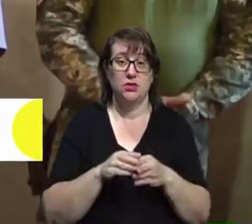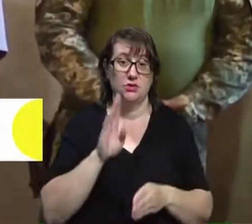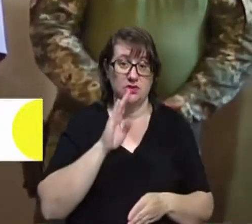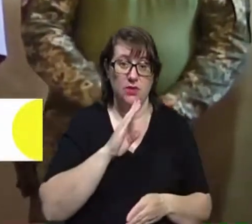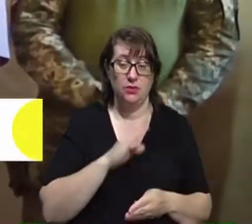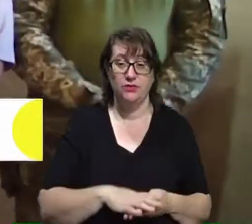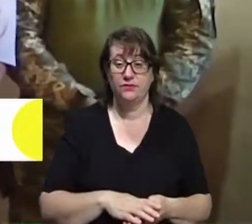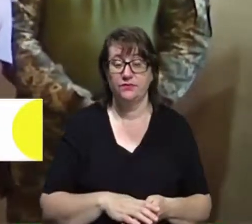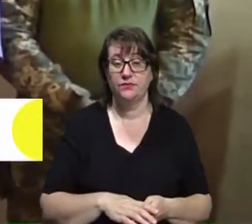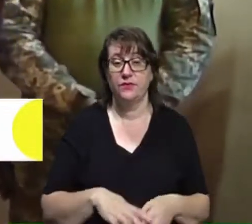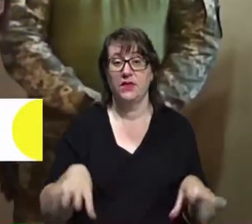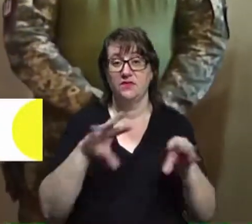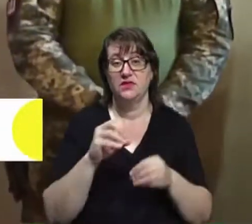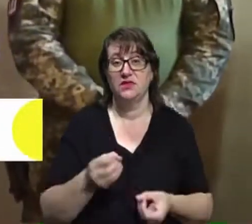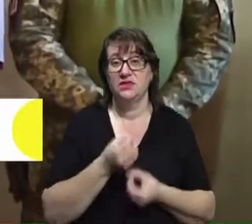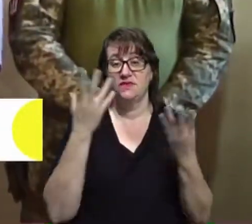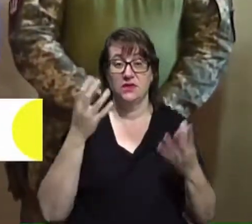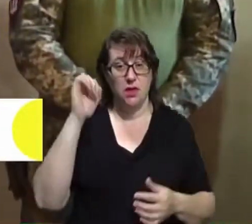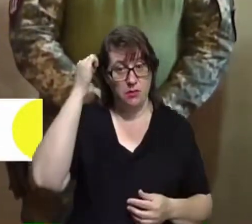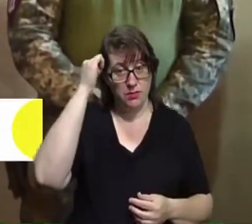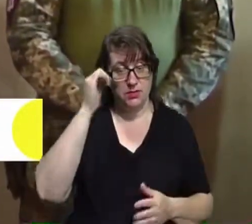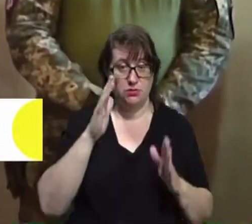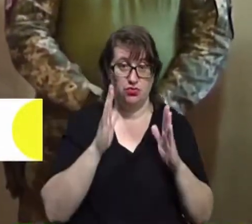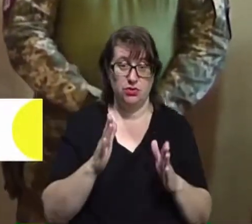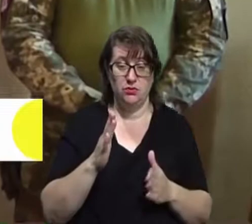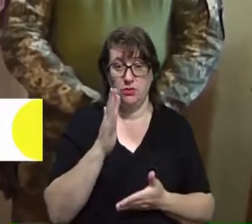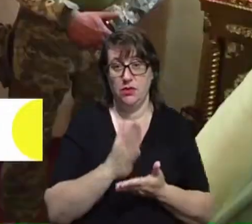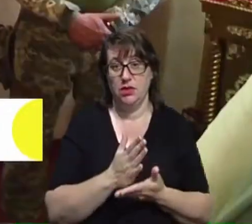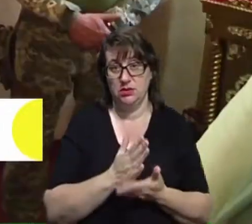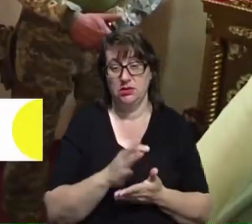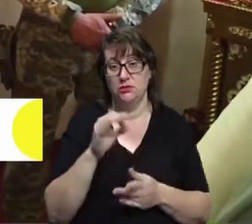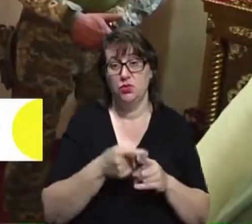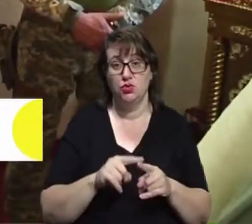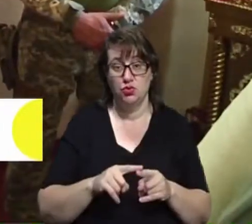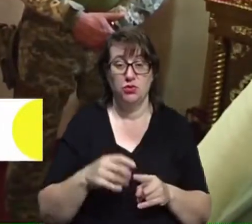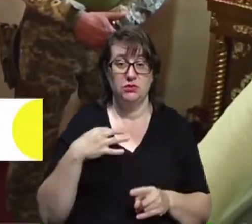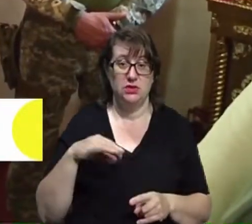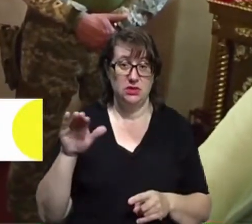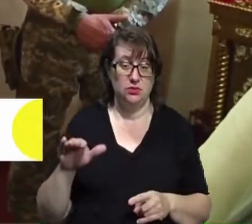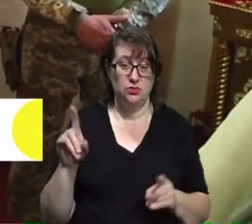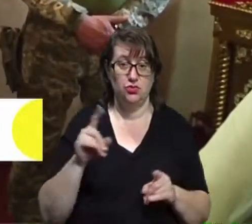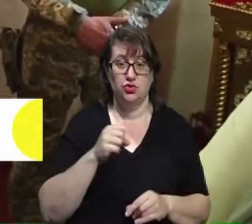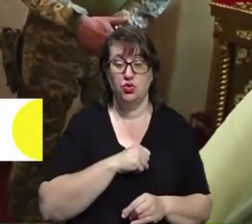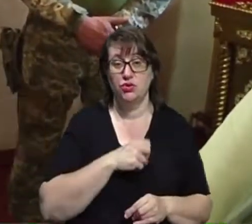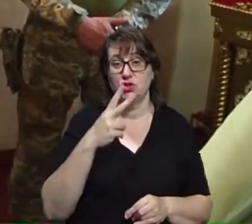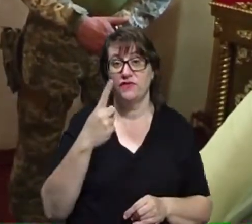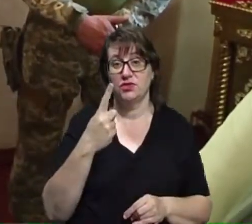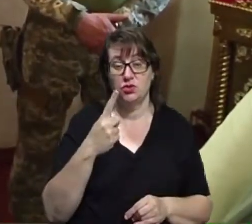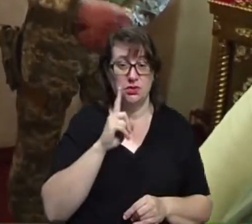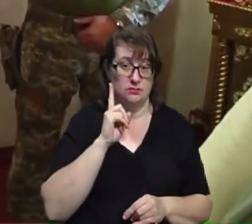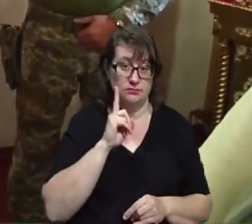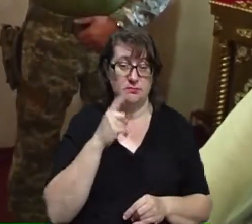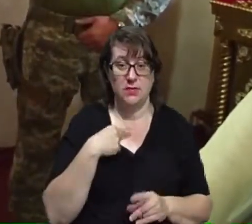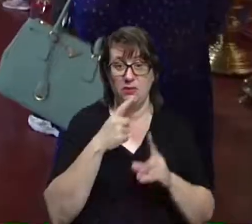світлу пам'ять будемо мати про цю дитину. Дуже шкода, що 21 рік ми проважаємо